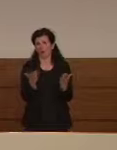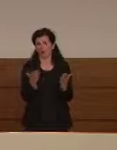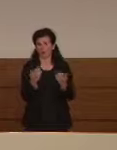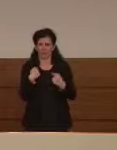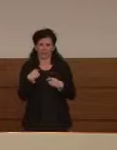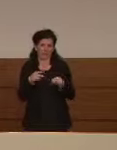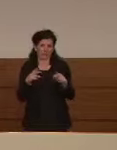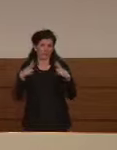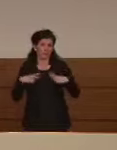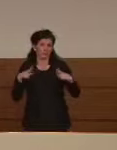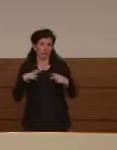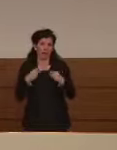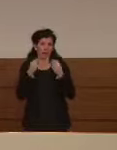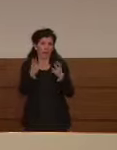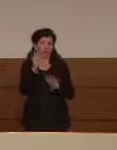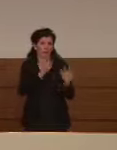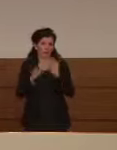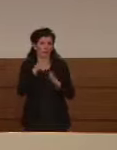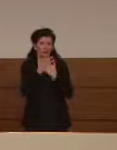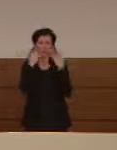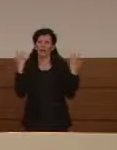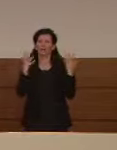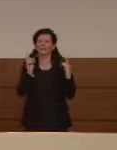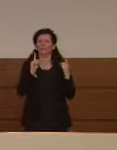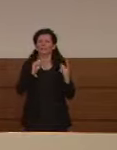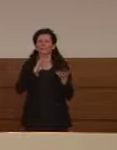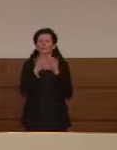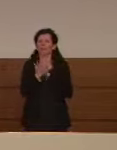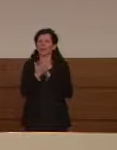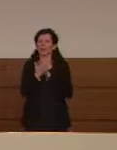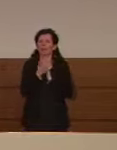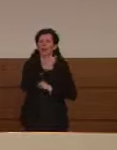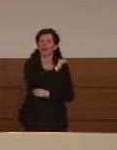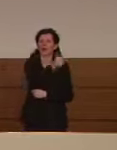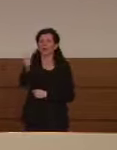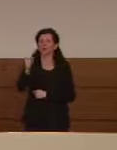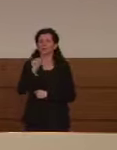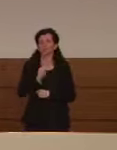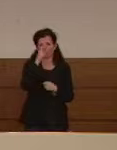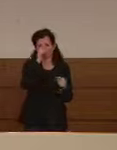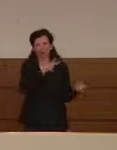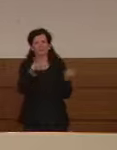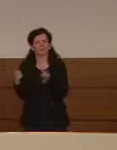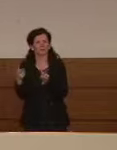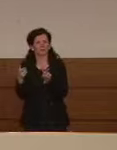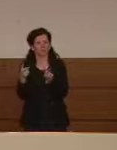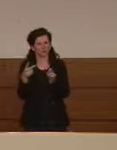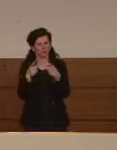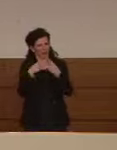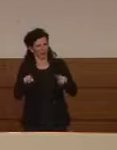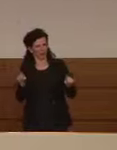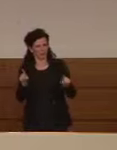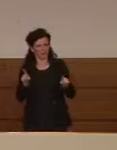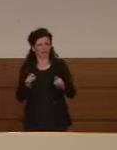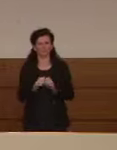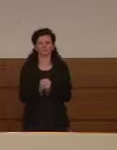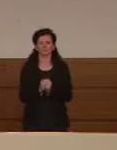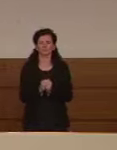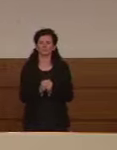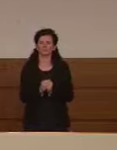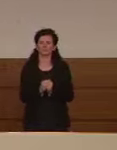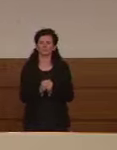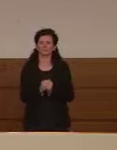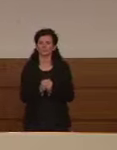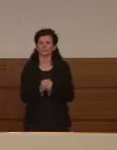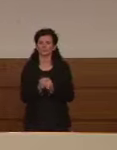stato chiaro su questo, perché altrimenti ci sono delle interpretazioni, magari, dei dati che possono... Il che vuol dire che, quindi,